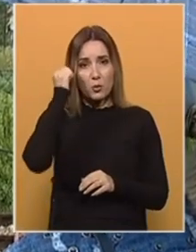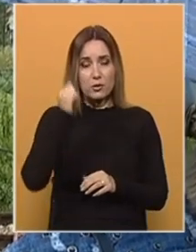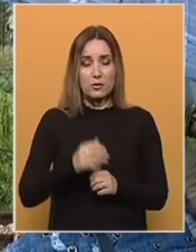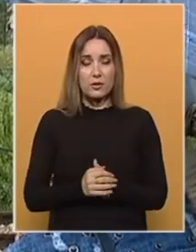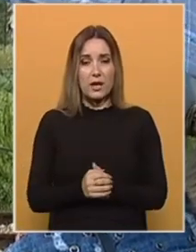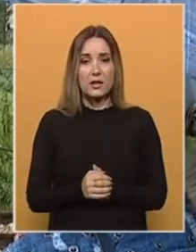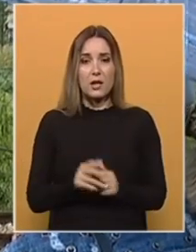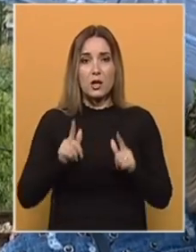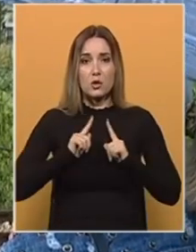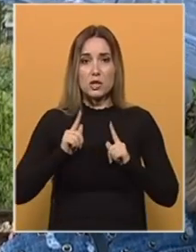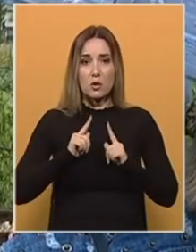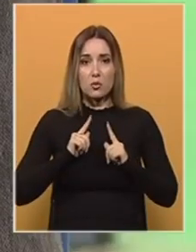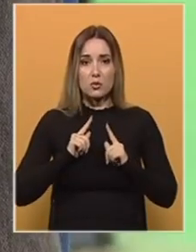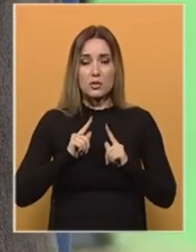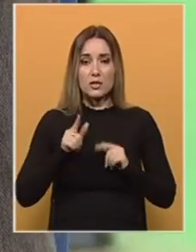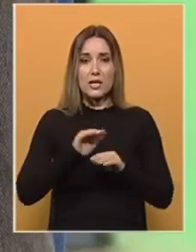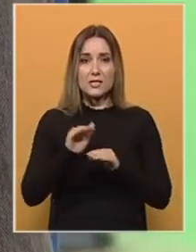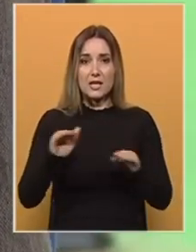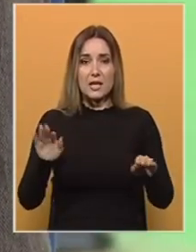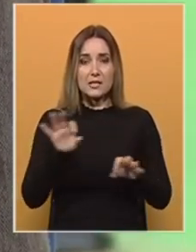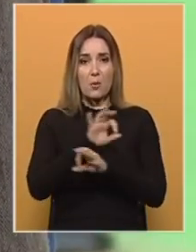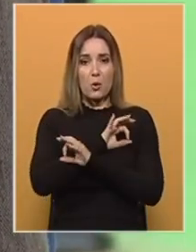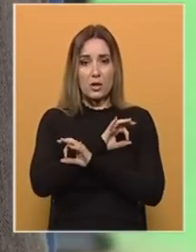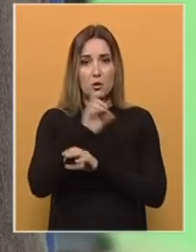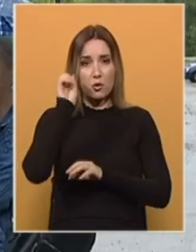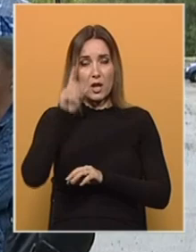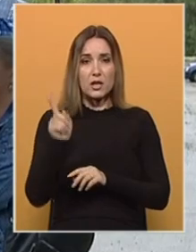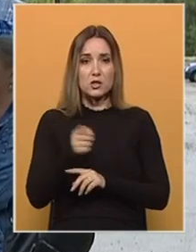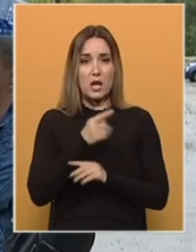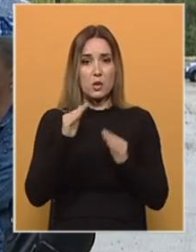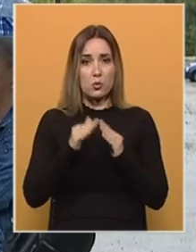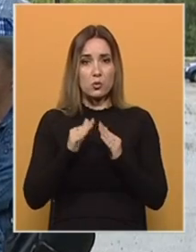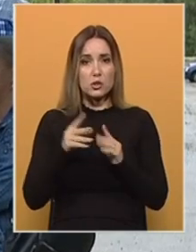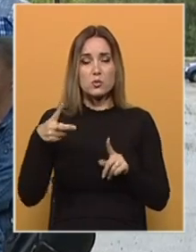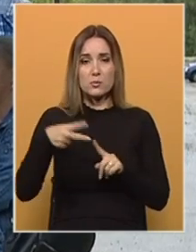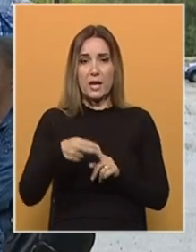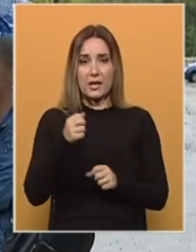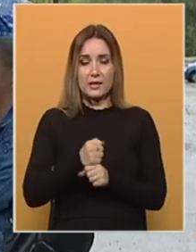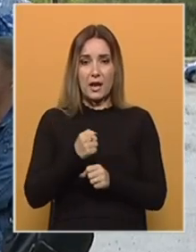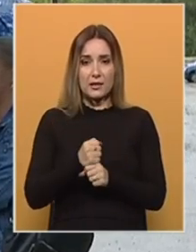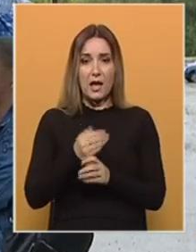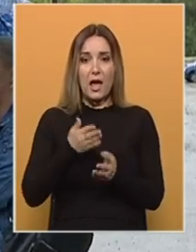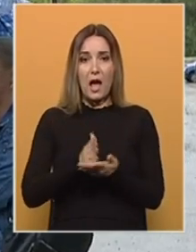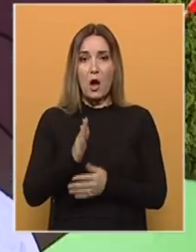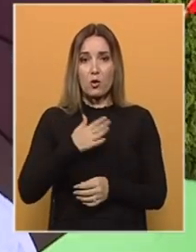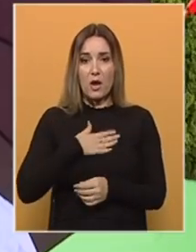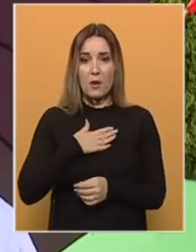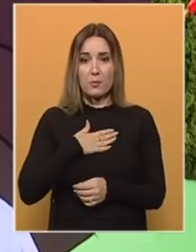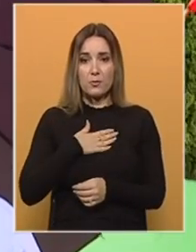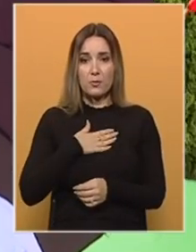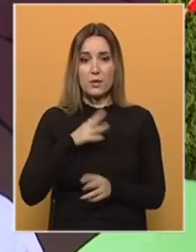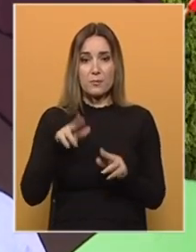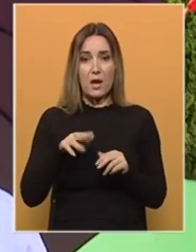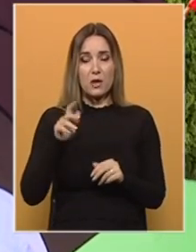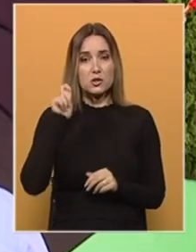metodama. Dočekujući, kaže i da se djeca poginulih rudara šalju u kući uz prekid rada. Ako je moj komorat ima